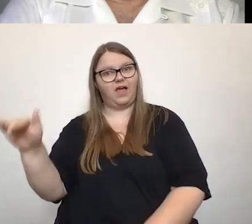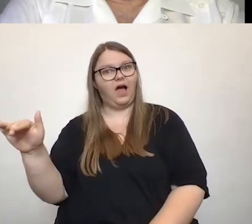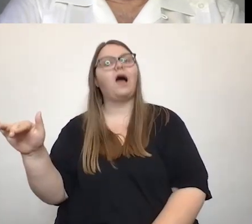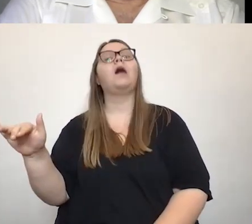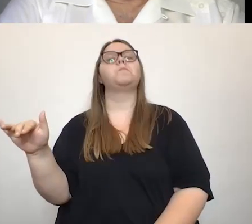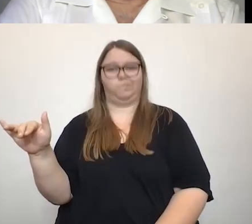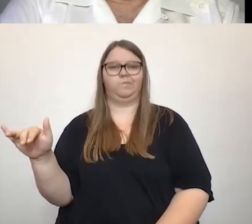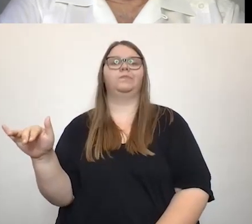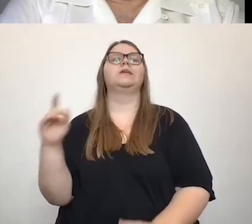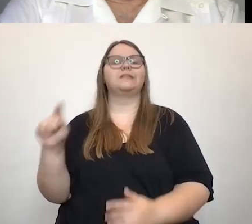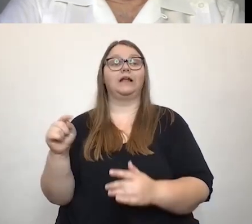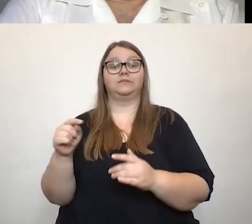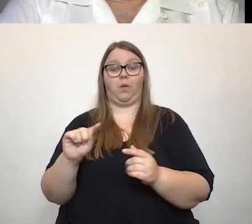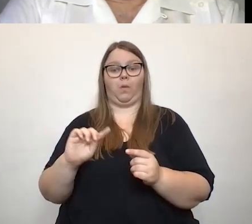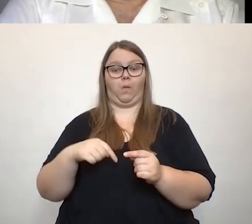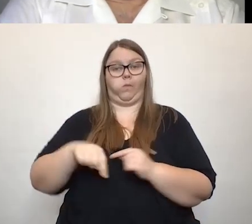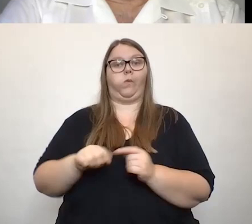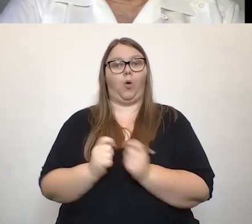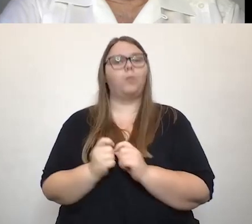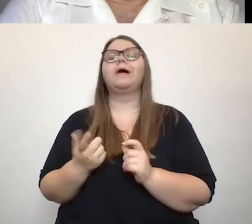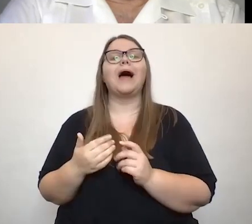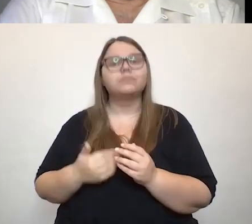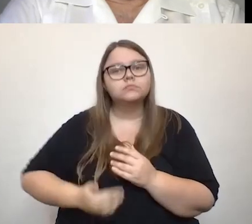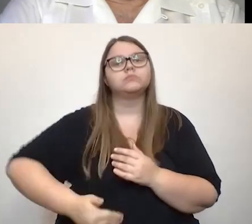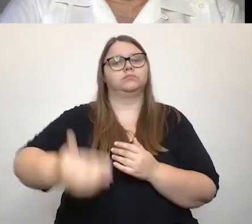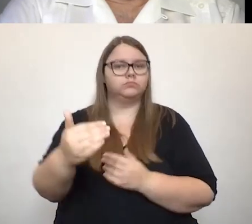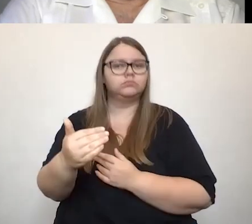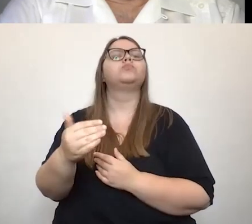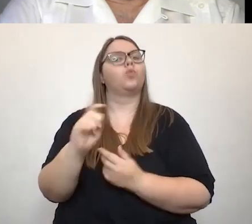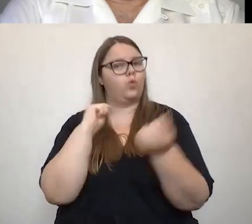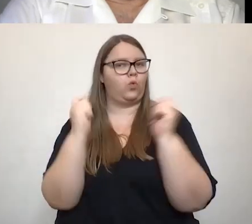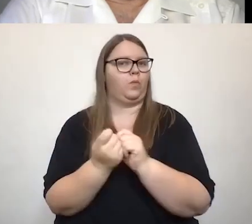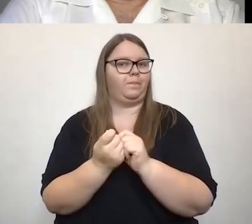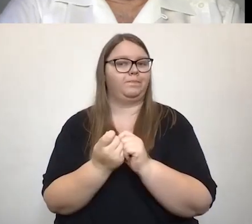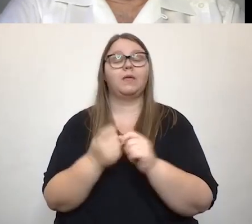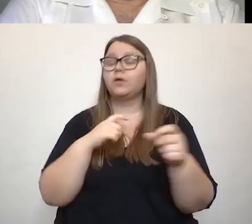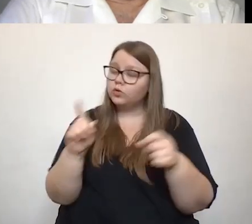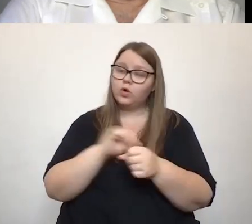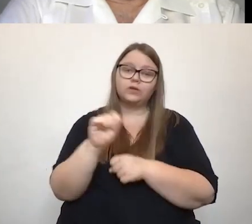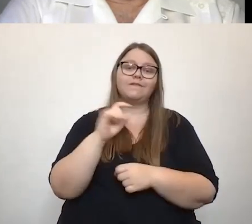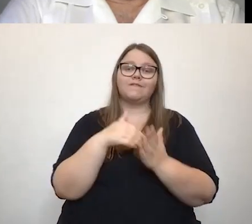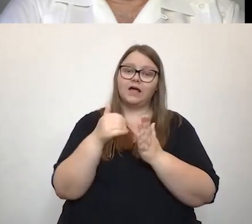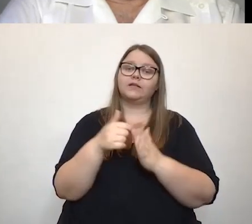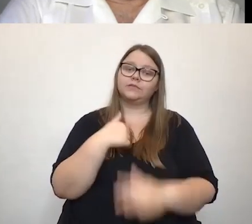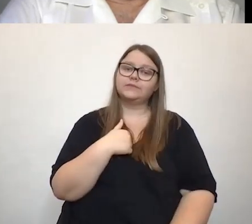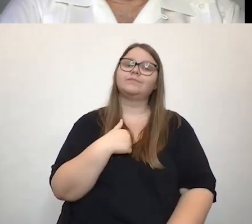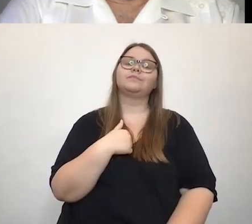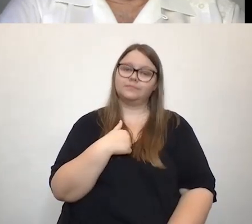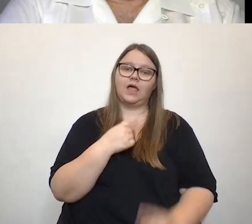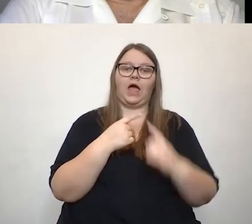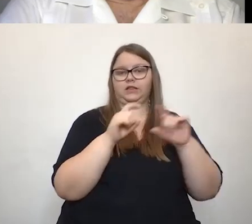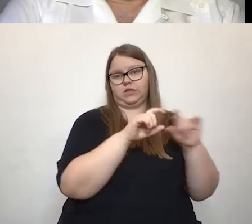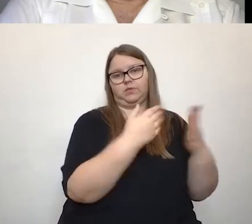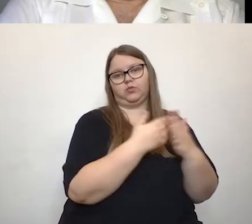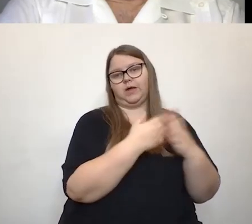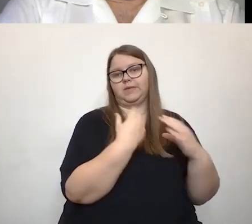mittel- und langfristig dran zu denken, aber ich bin und bleibe einfach bei meinem Punkt, dass auch in anderen Themen, wie zum Beispiel